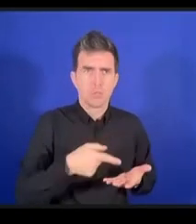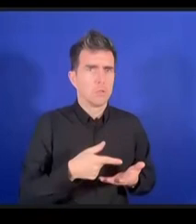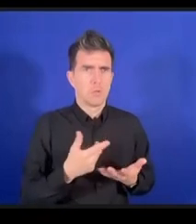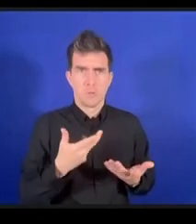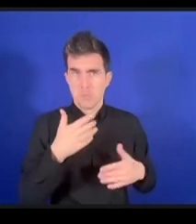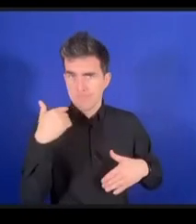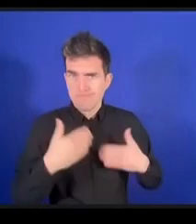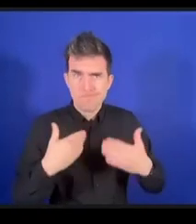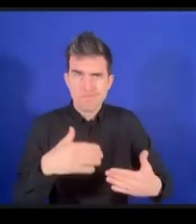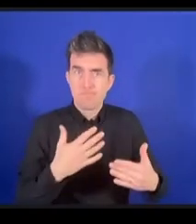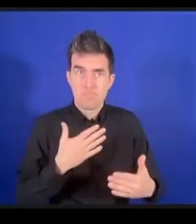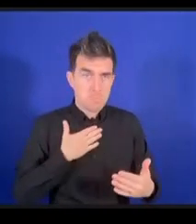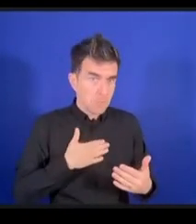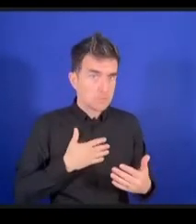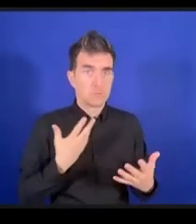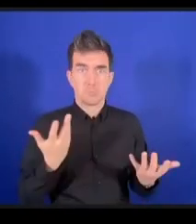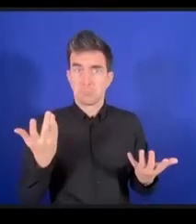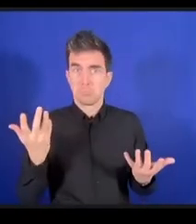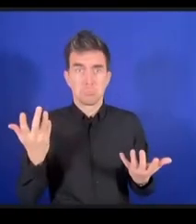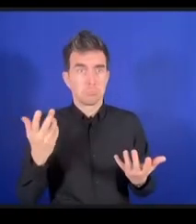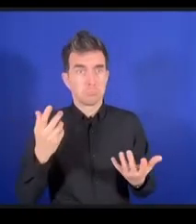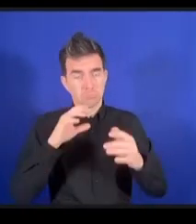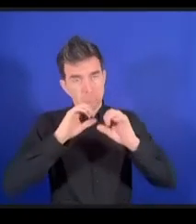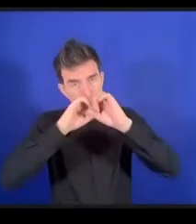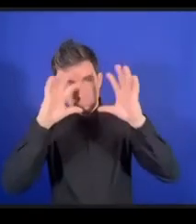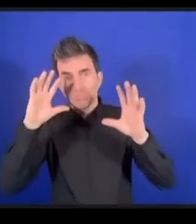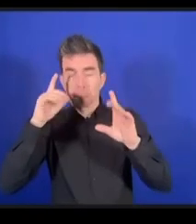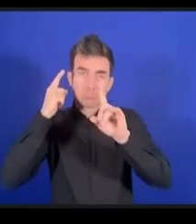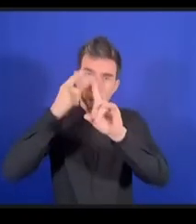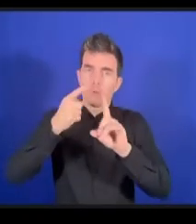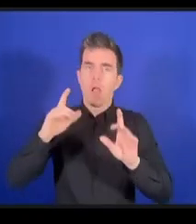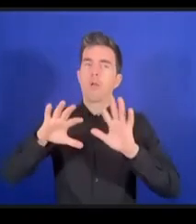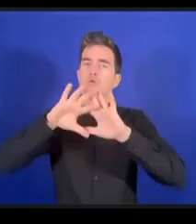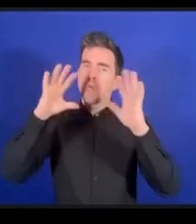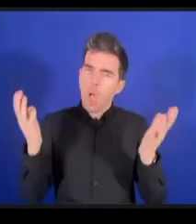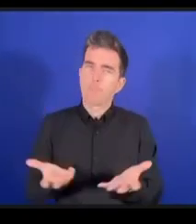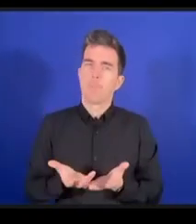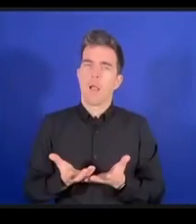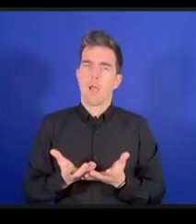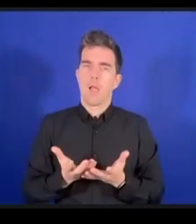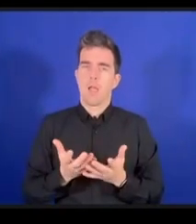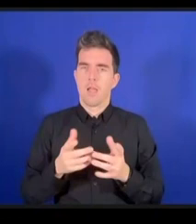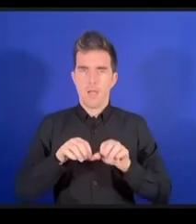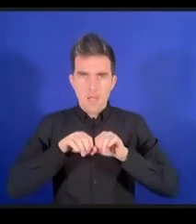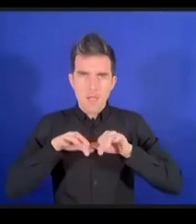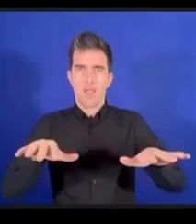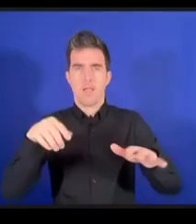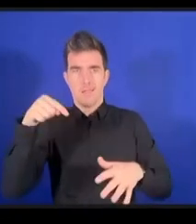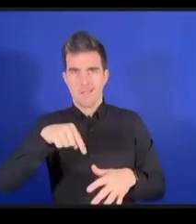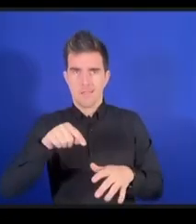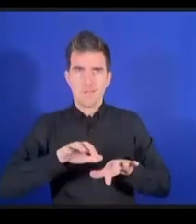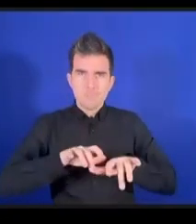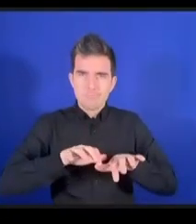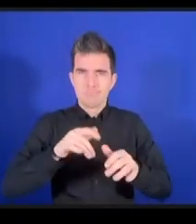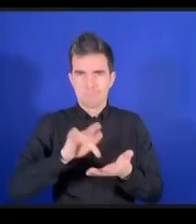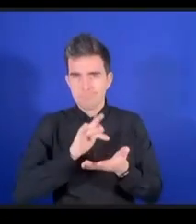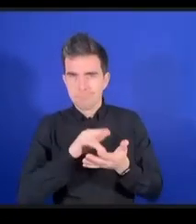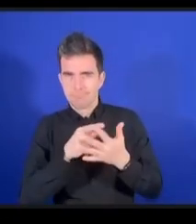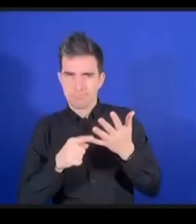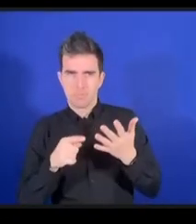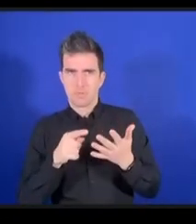mondial de l'avenir peut-on commencer de l'autre côté avec les jeunes mais peut-on être très concis